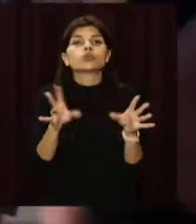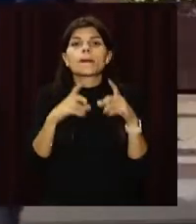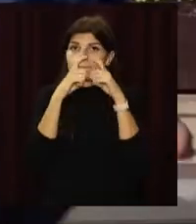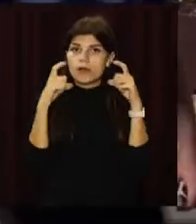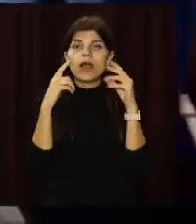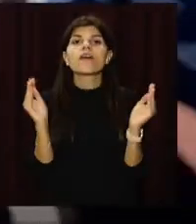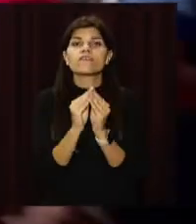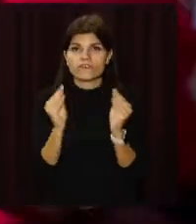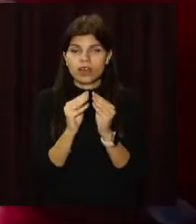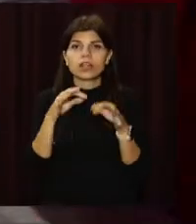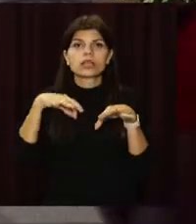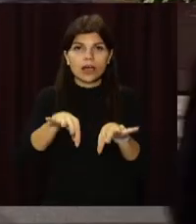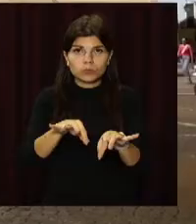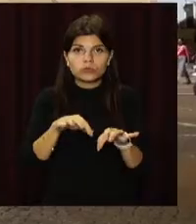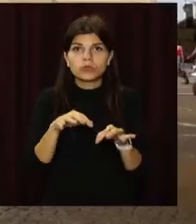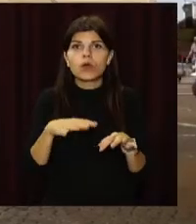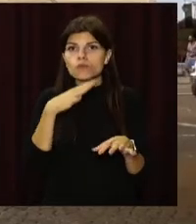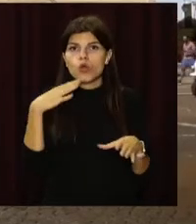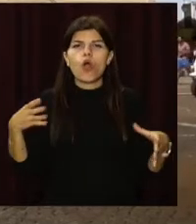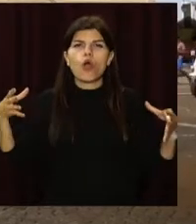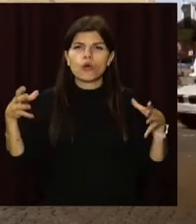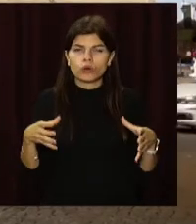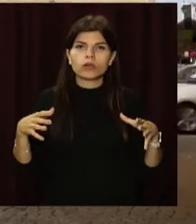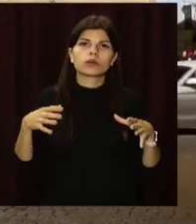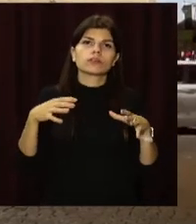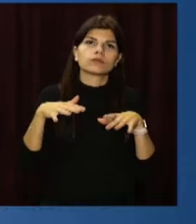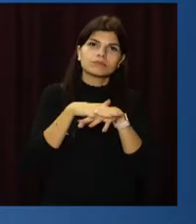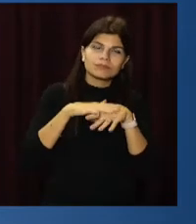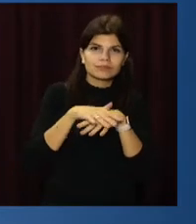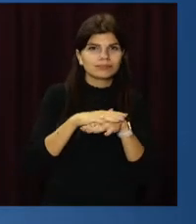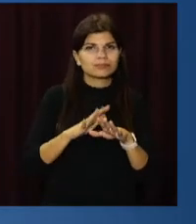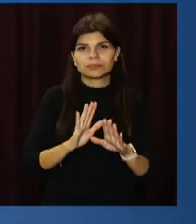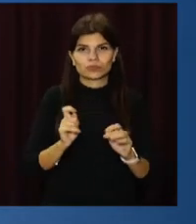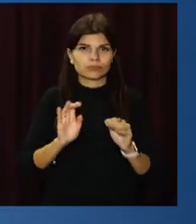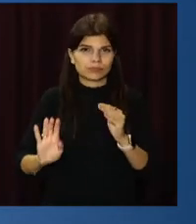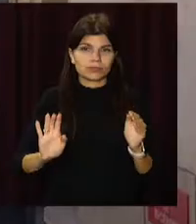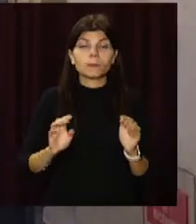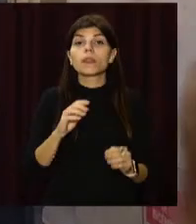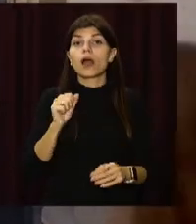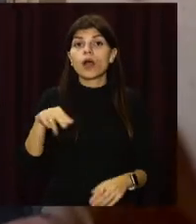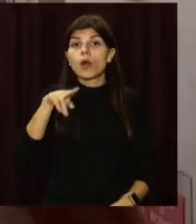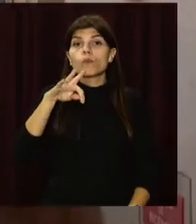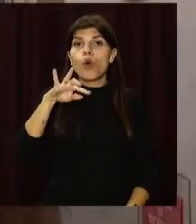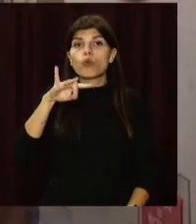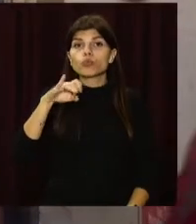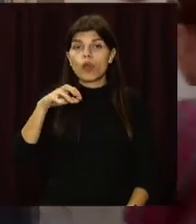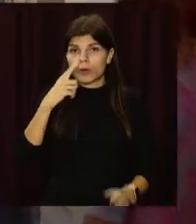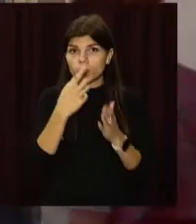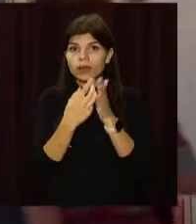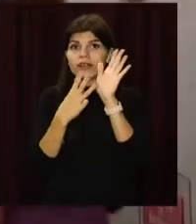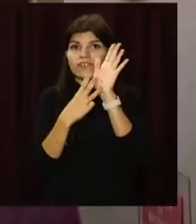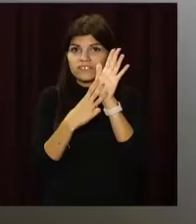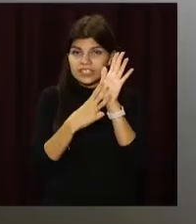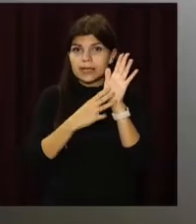маски у громадському транспорті, на масштабних заходах, у лікарнях, ТРЦ та гіпермаркетах. Португалія вакцинувала понад 8